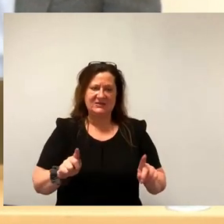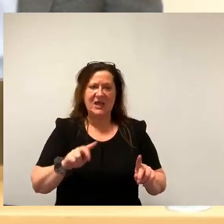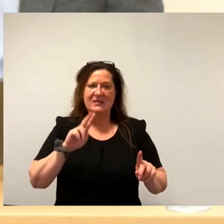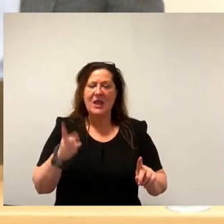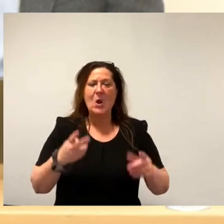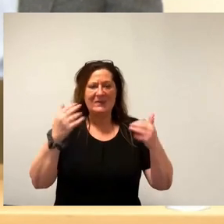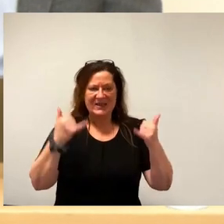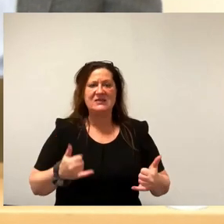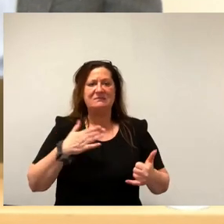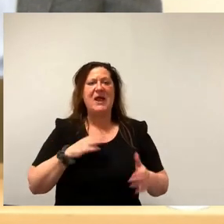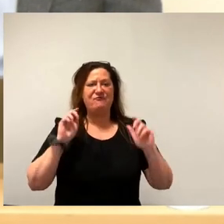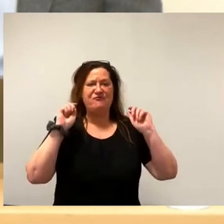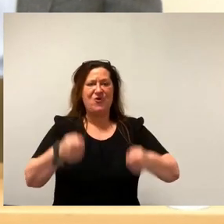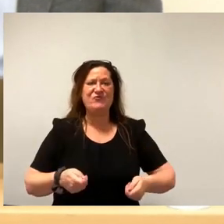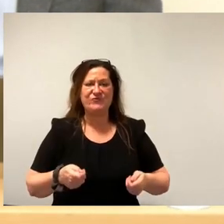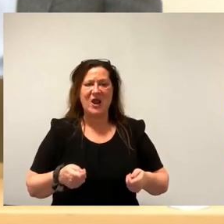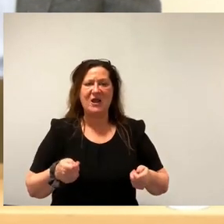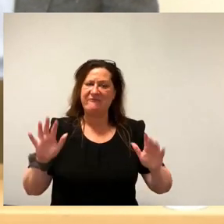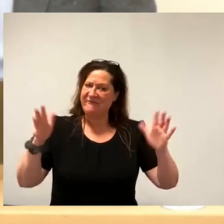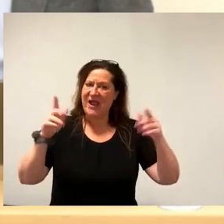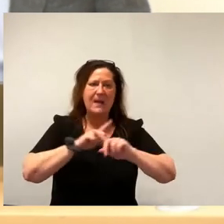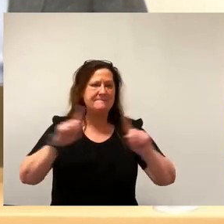vor, dass wir an Feierabend gehen. Bis morgen.